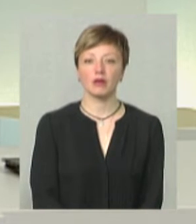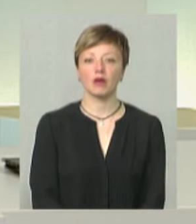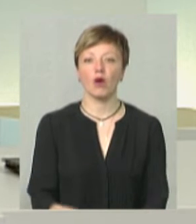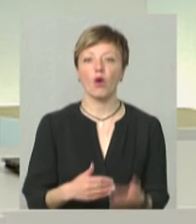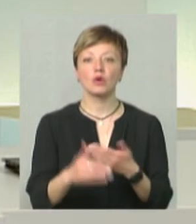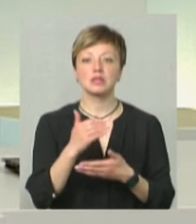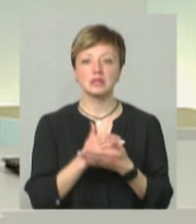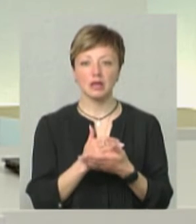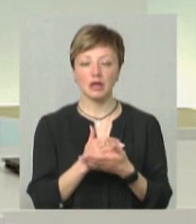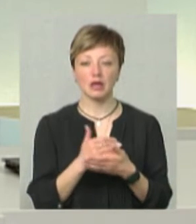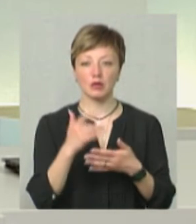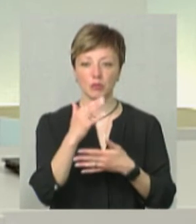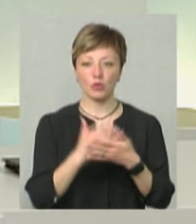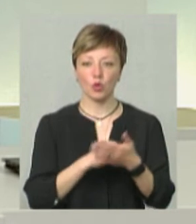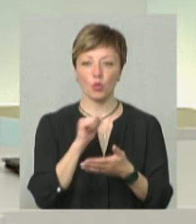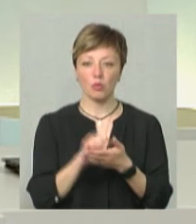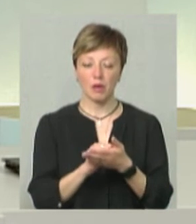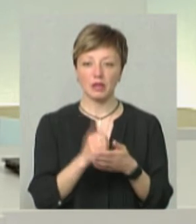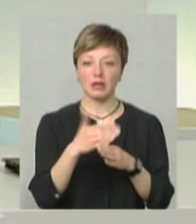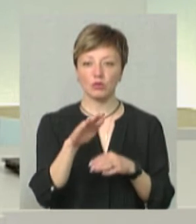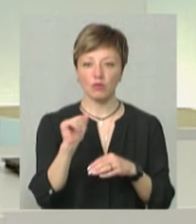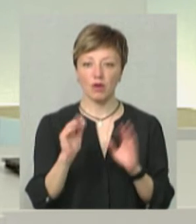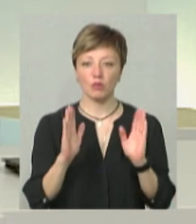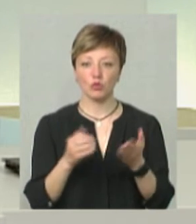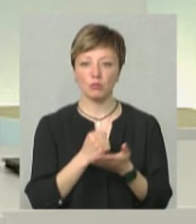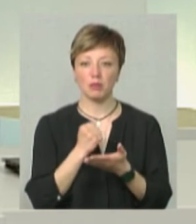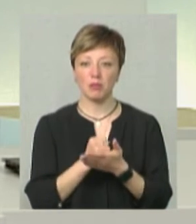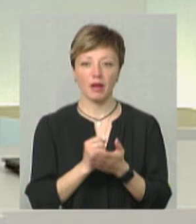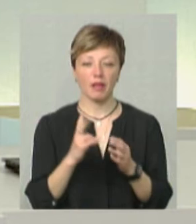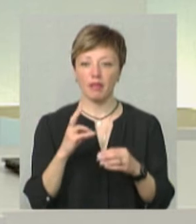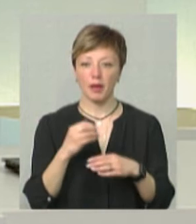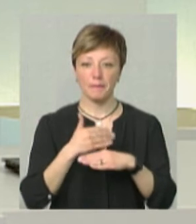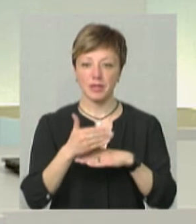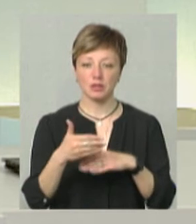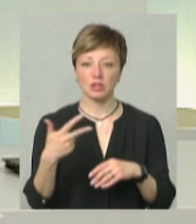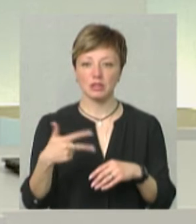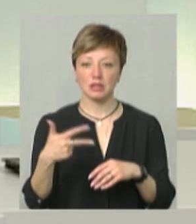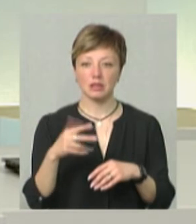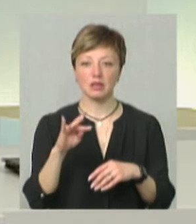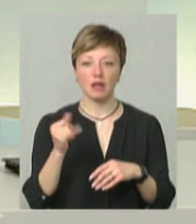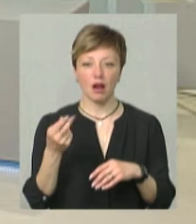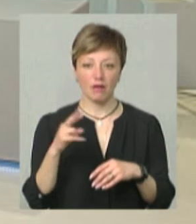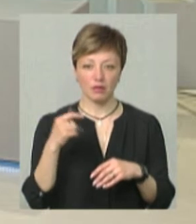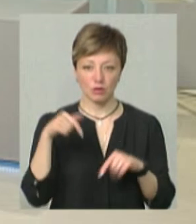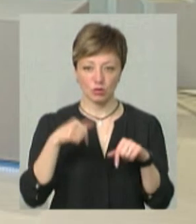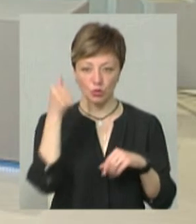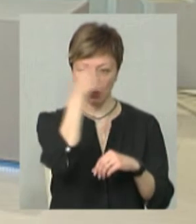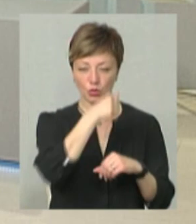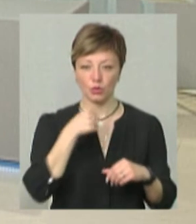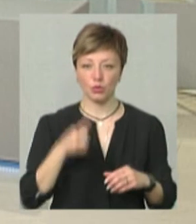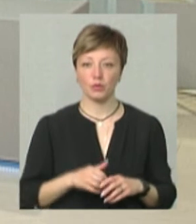Останні документи будуть прийматися не пізніше 30 травня цього року.